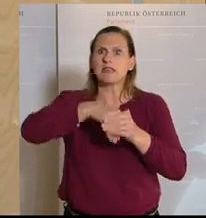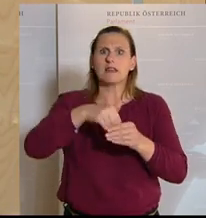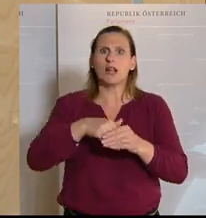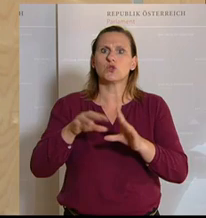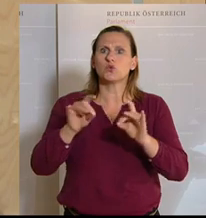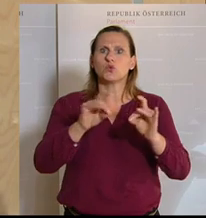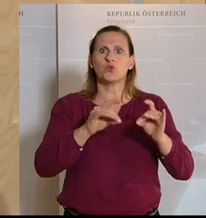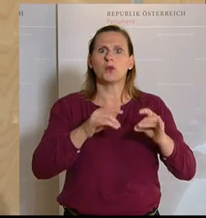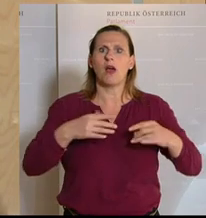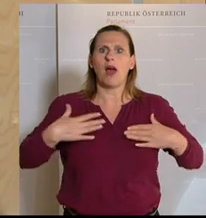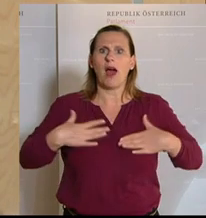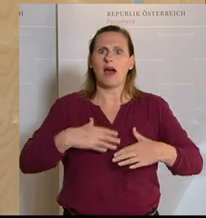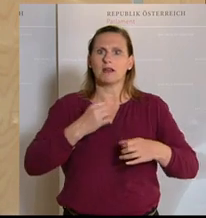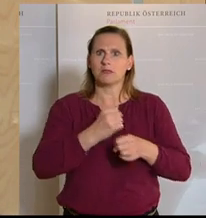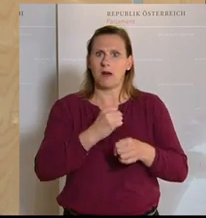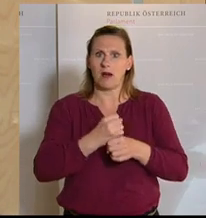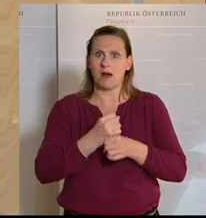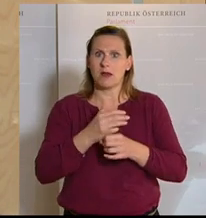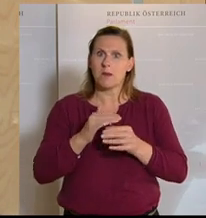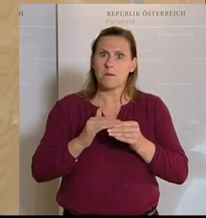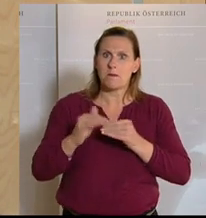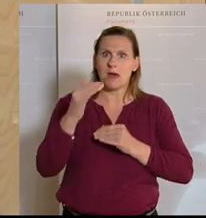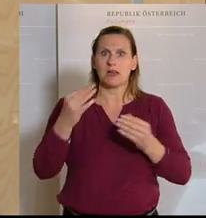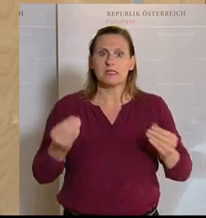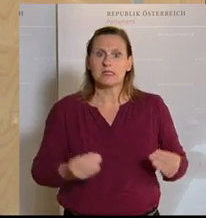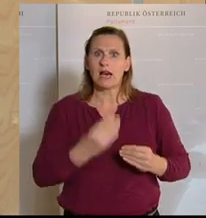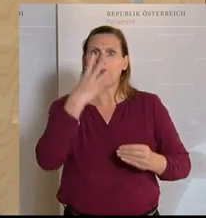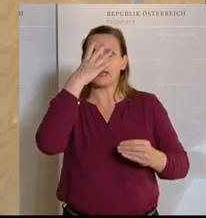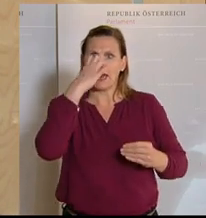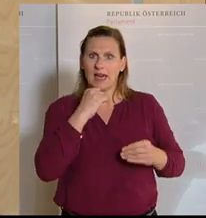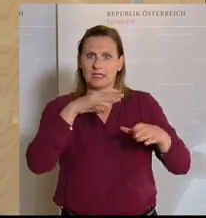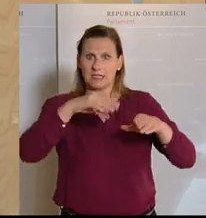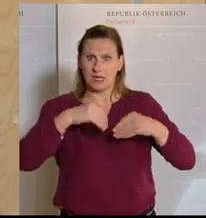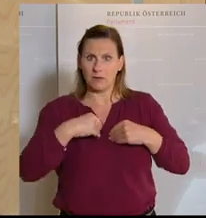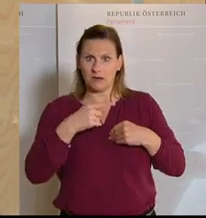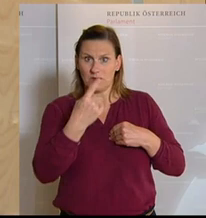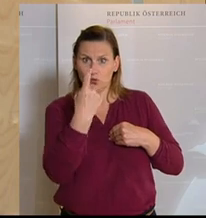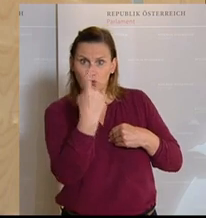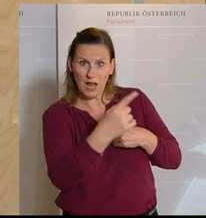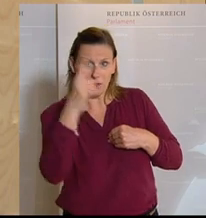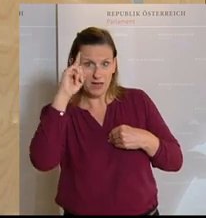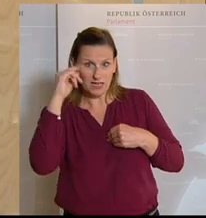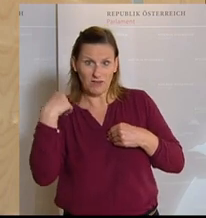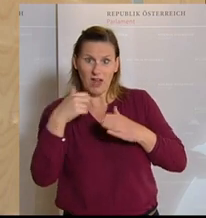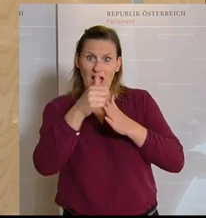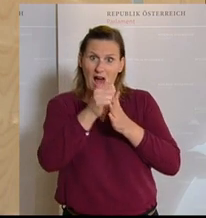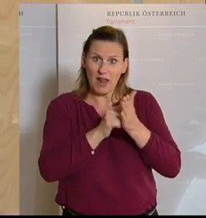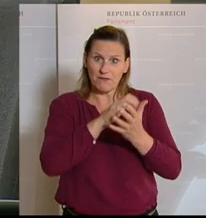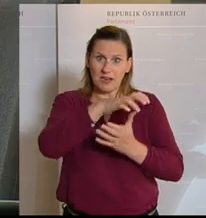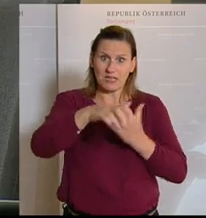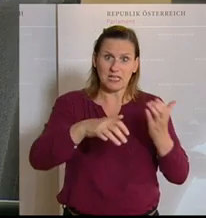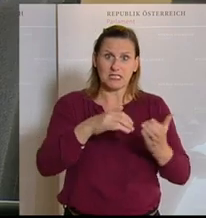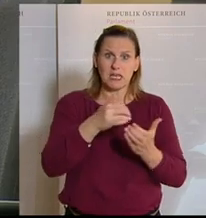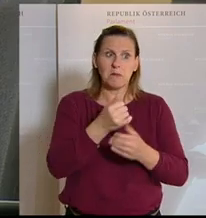sondern es geht und ging vor allem darum, Dinge ernst zu nehmen. Und wenn Sie sich zurückerinnern an den Beginn der Krise, dann gab es nicht